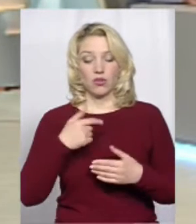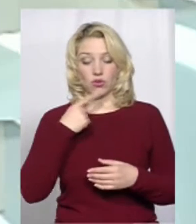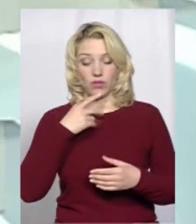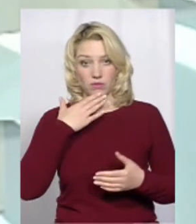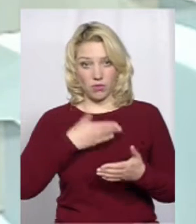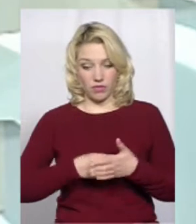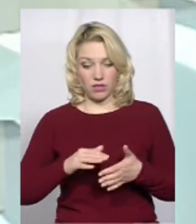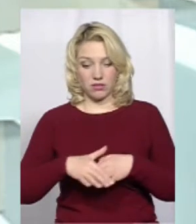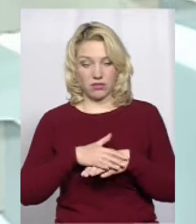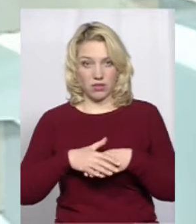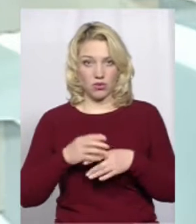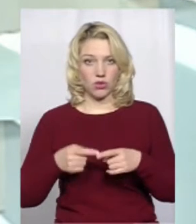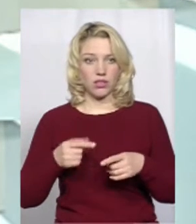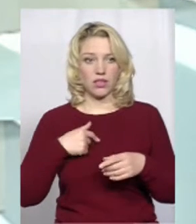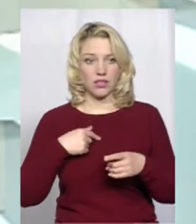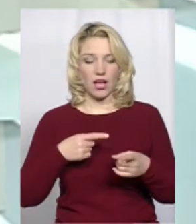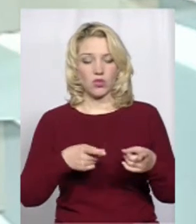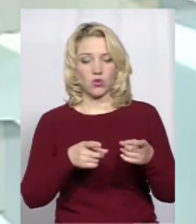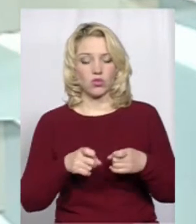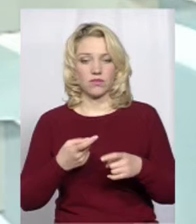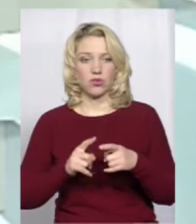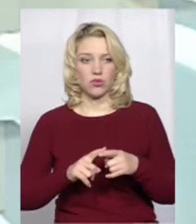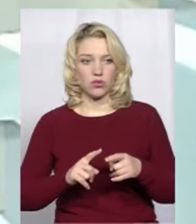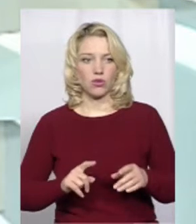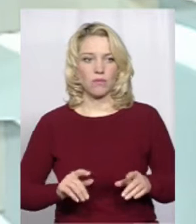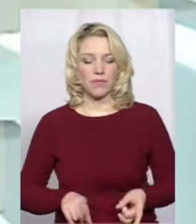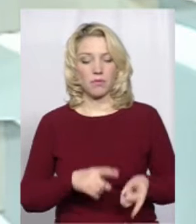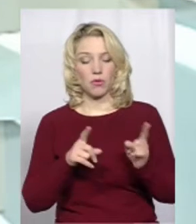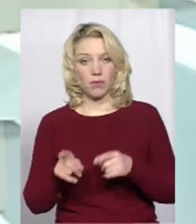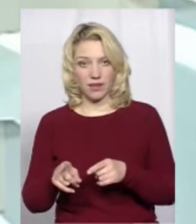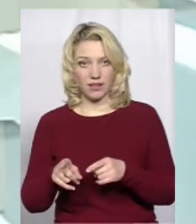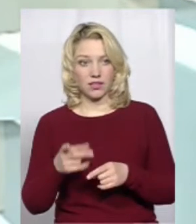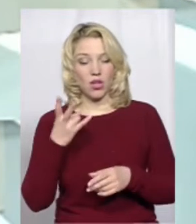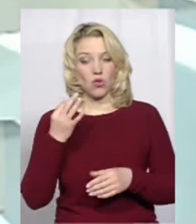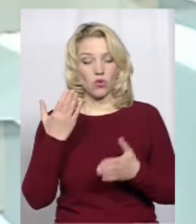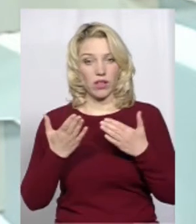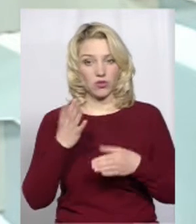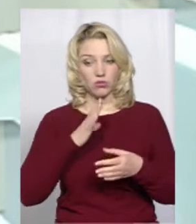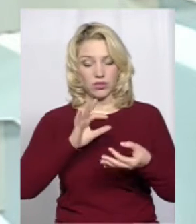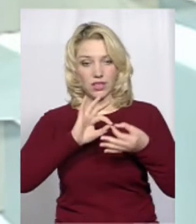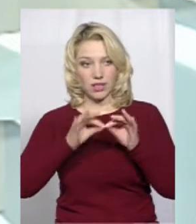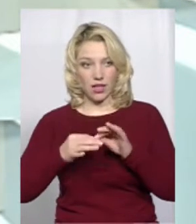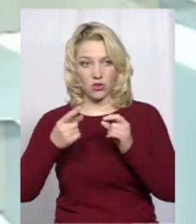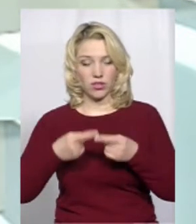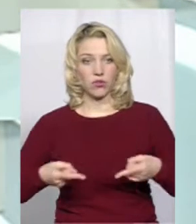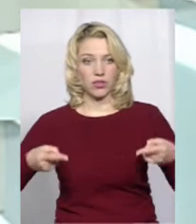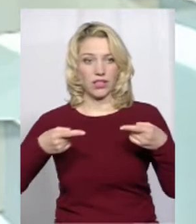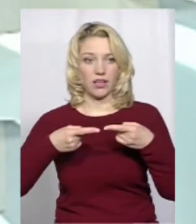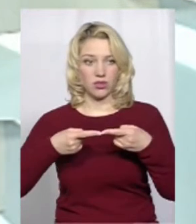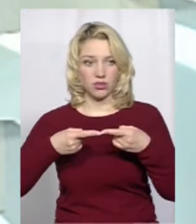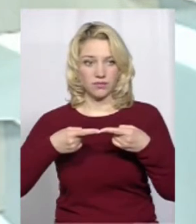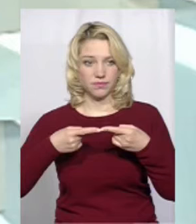чомусь всі засоби масової інформації на сьогодні говорять про перехід саме. Але якщо бути детально і конкретно